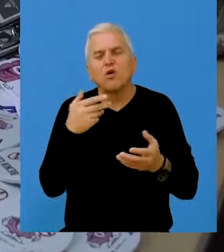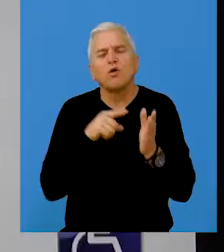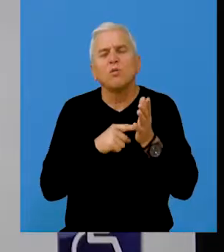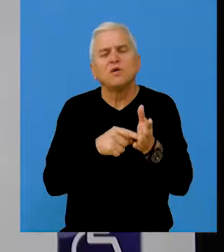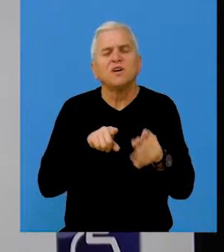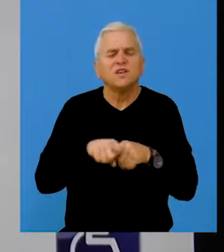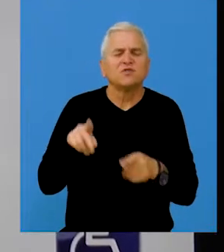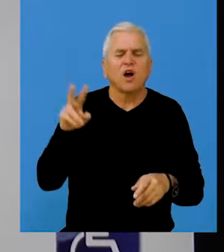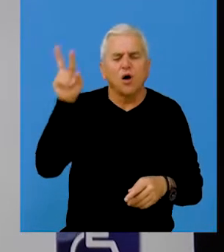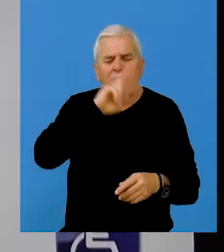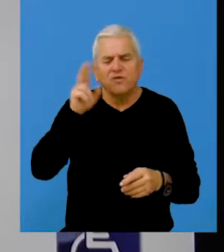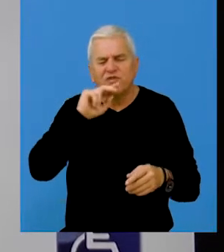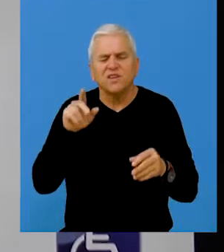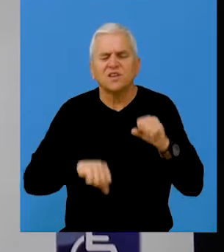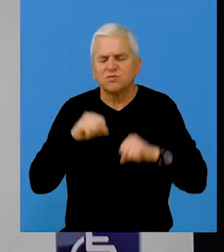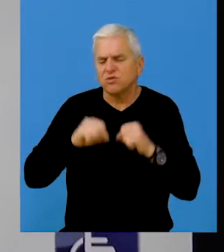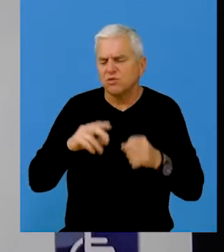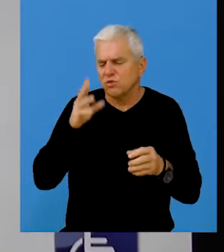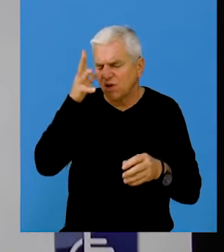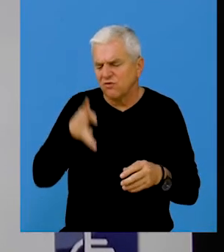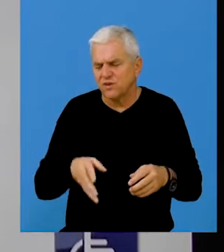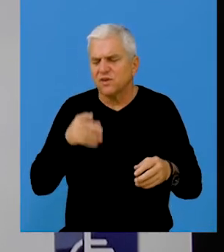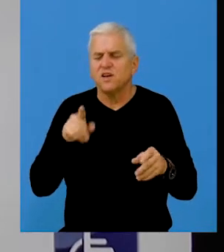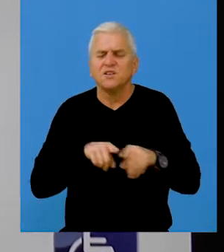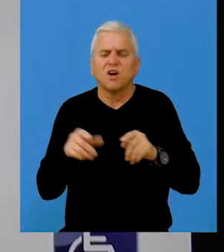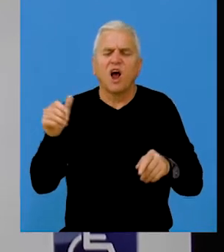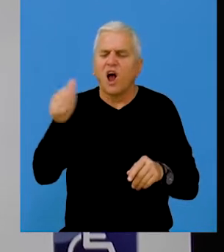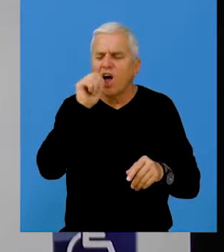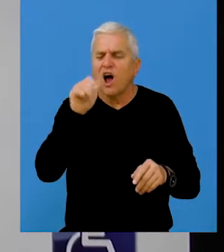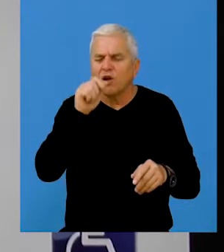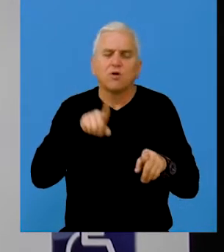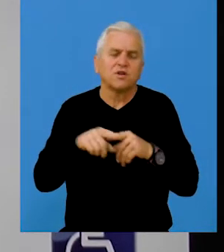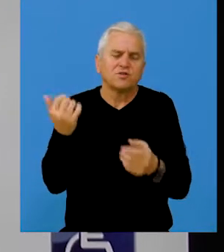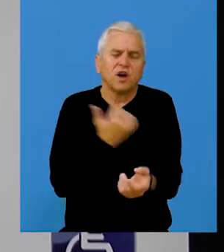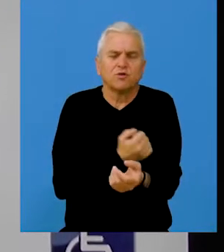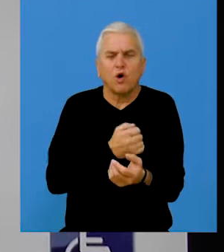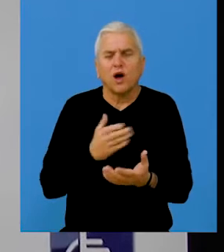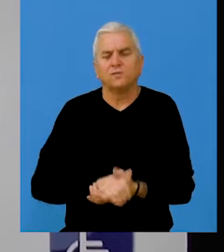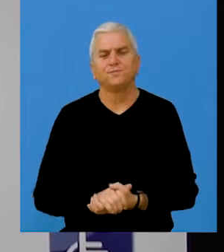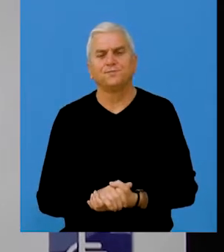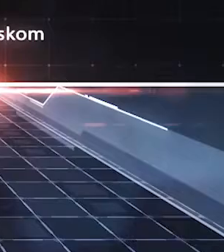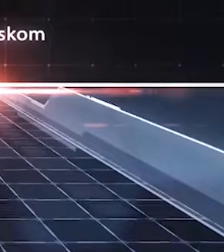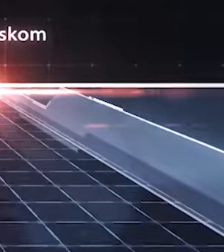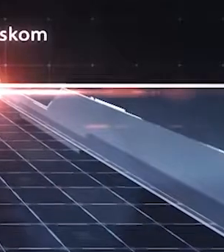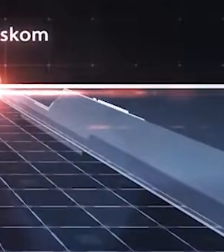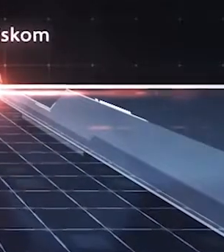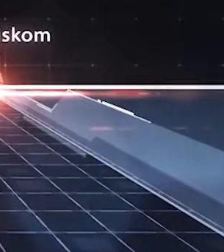naočare koje demonstriraju smanjenje psihofizičkih sposobnosti čoveka pod dejstvom alkohola i droga.